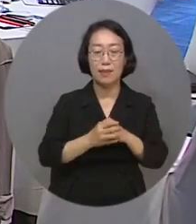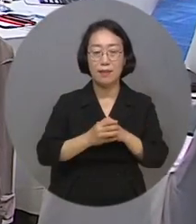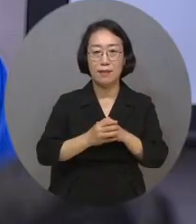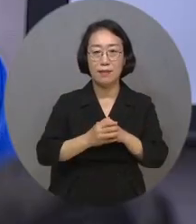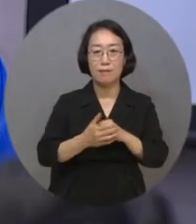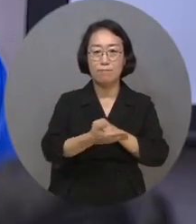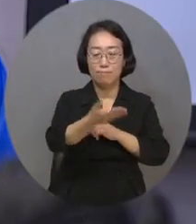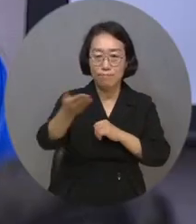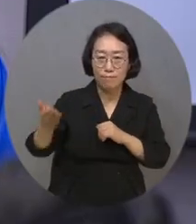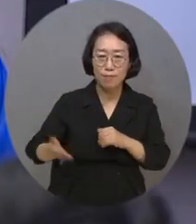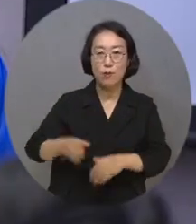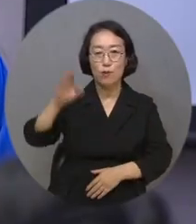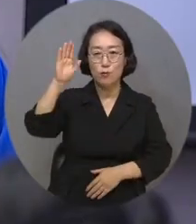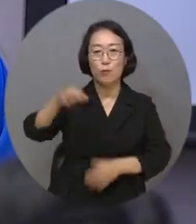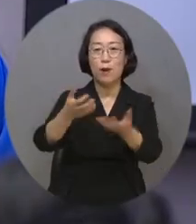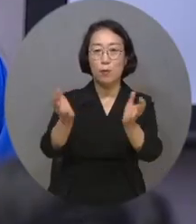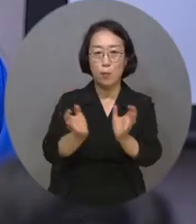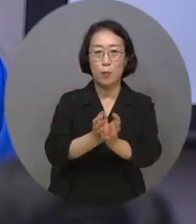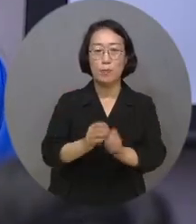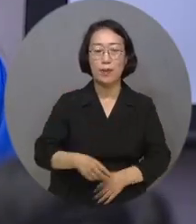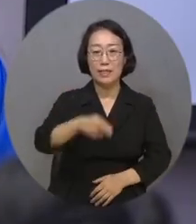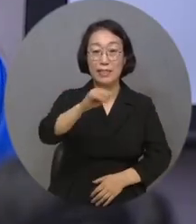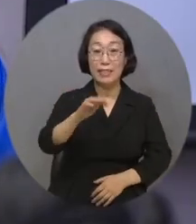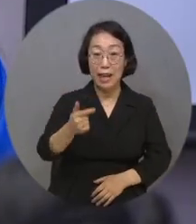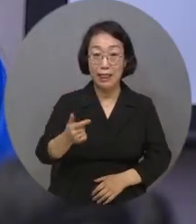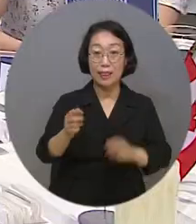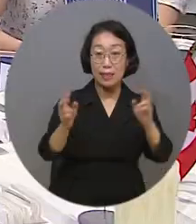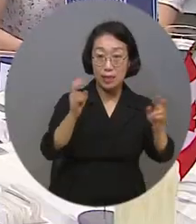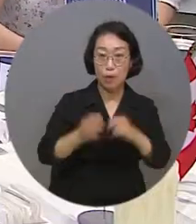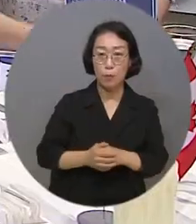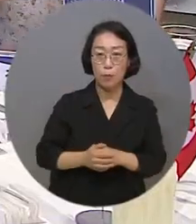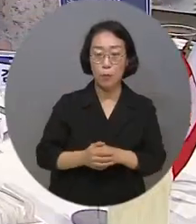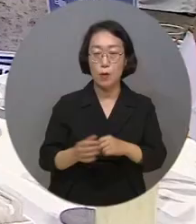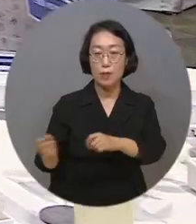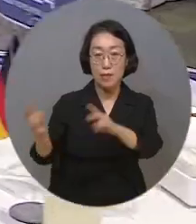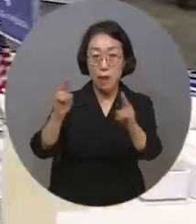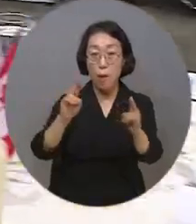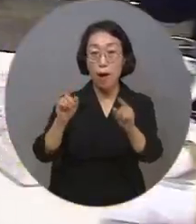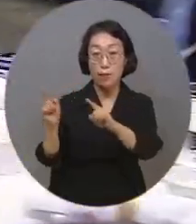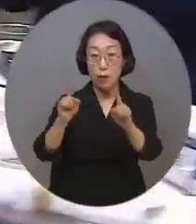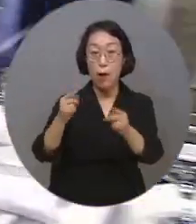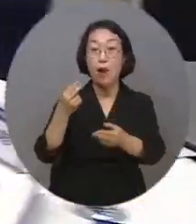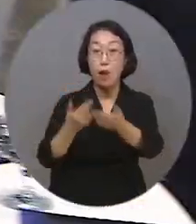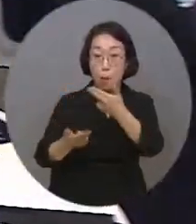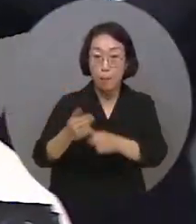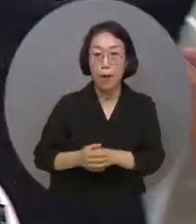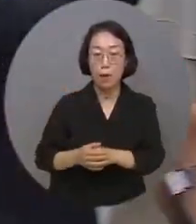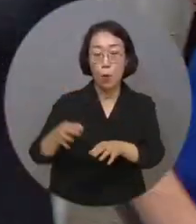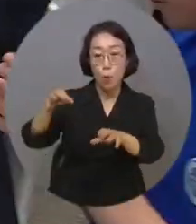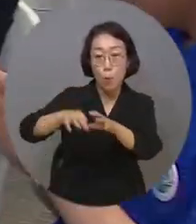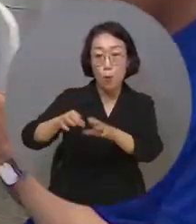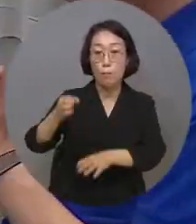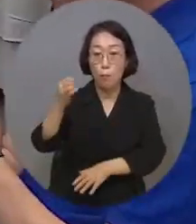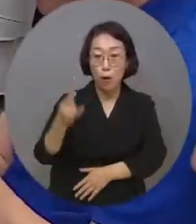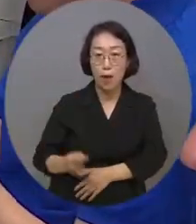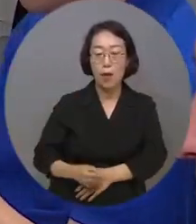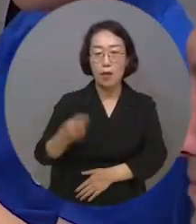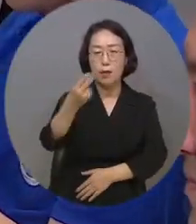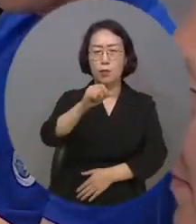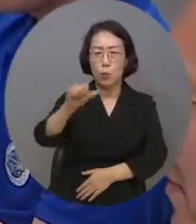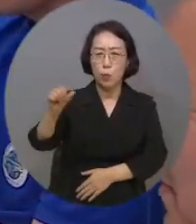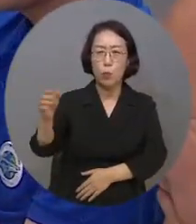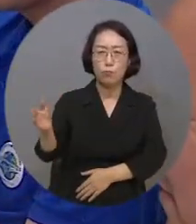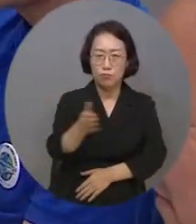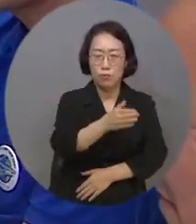열렸습니다. 신한금융그룹과 한국장애인재활협회, 사회복지공동모금회가 지난 2005년부터